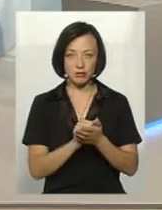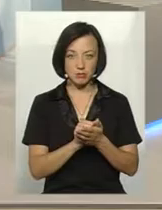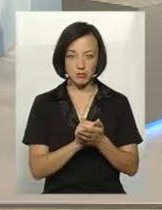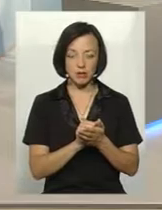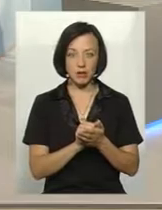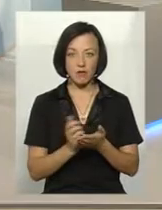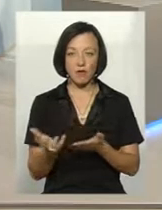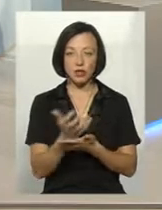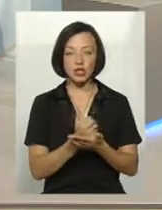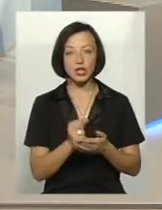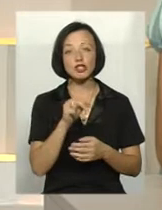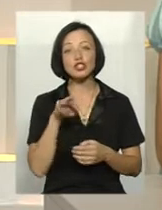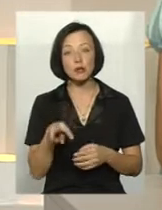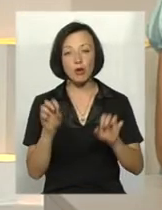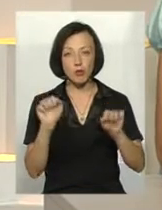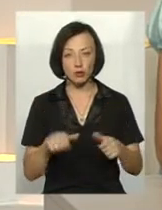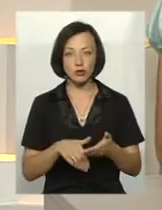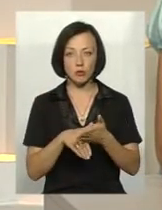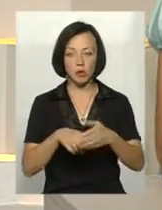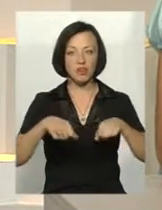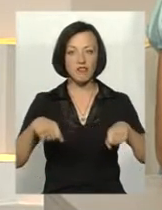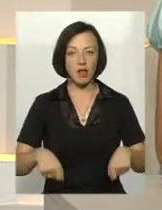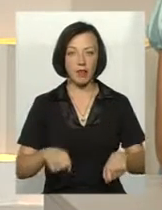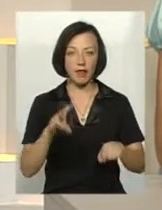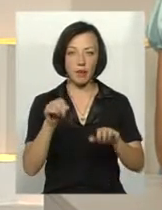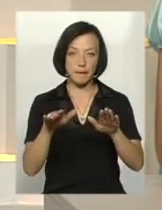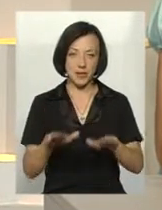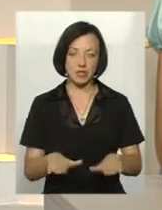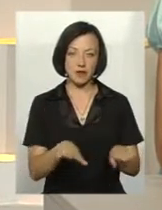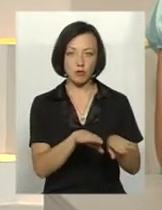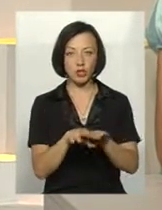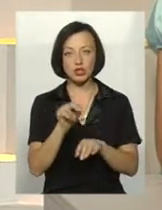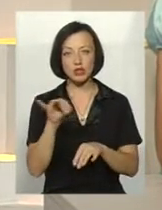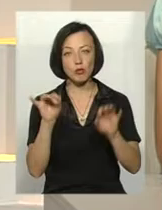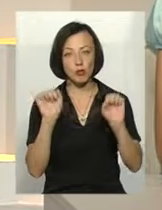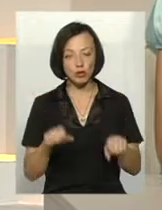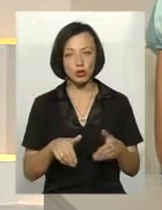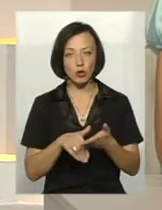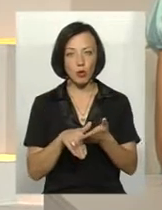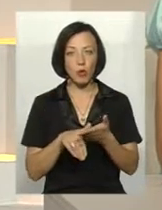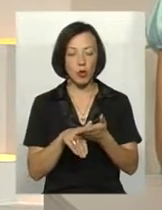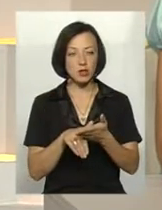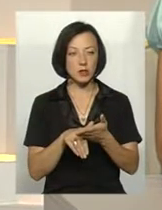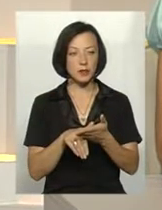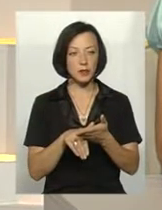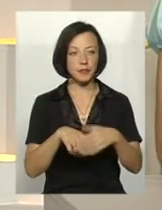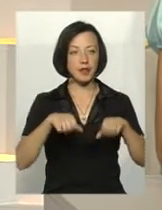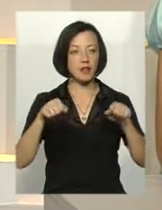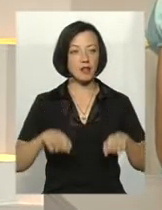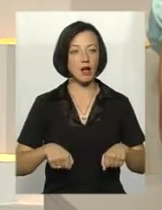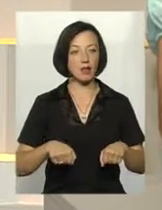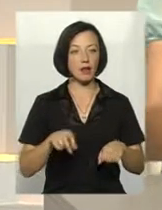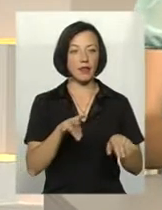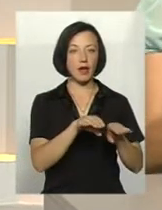може допомогти влада на місцевому рівні? Чим може допомогти влада,